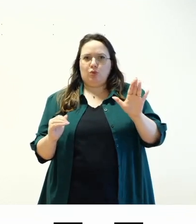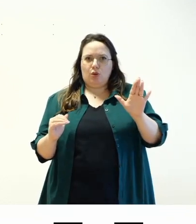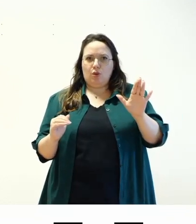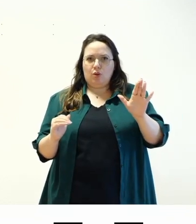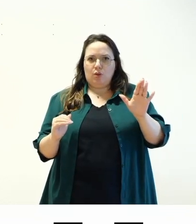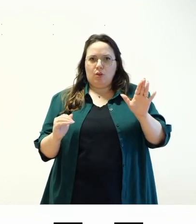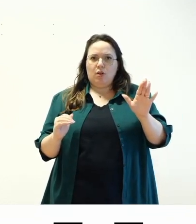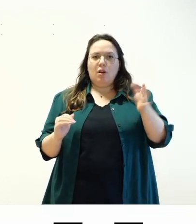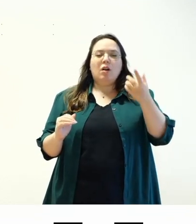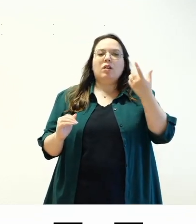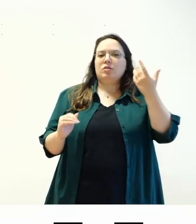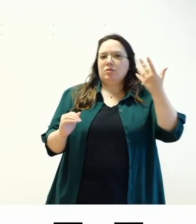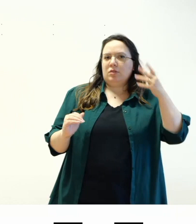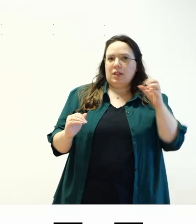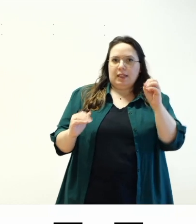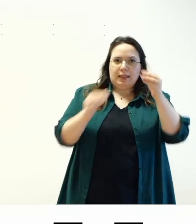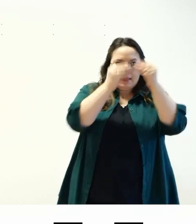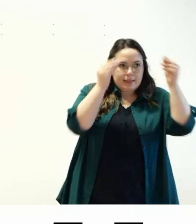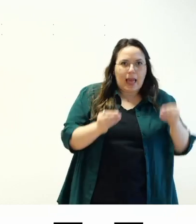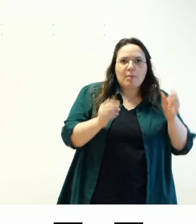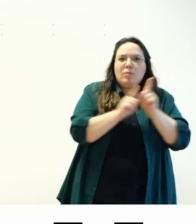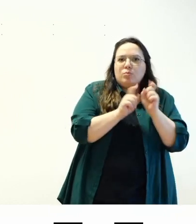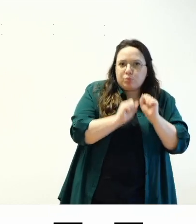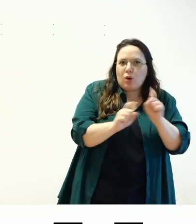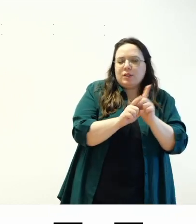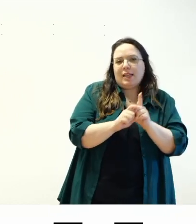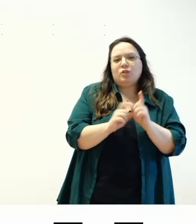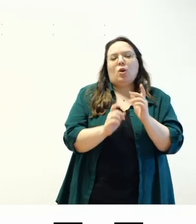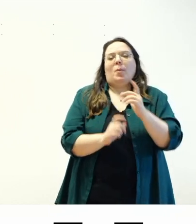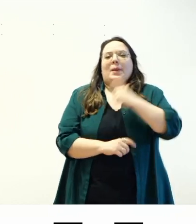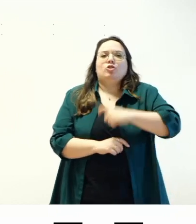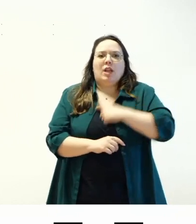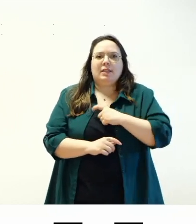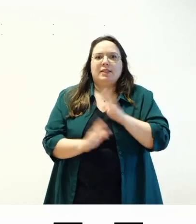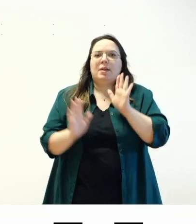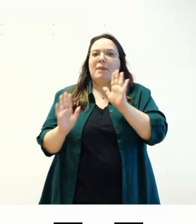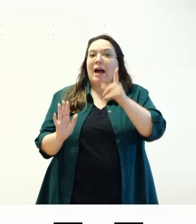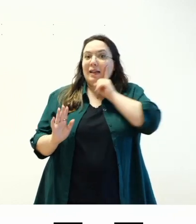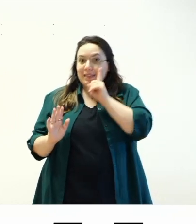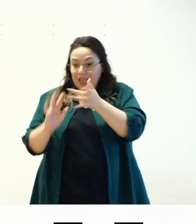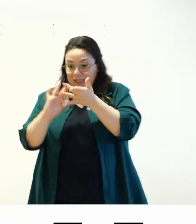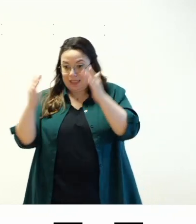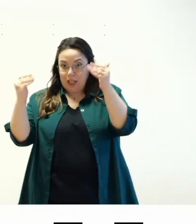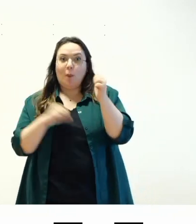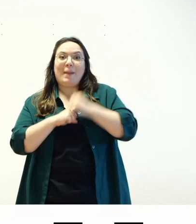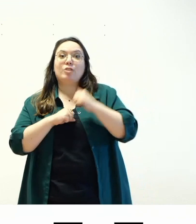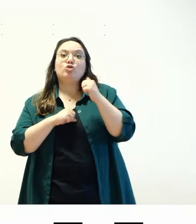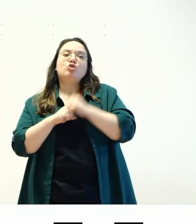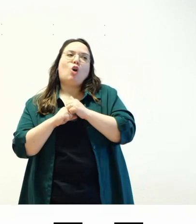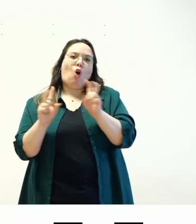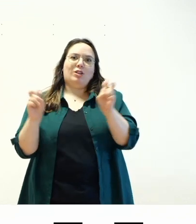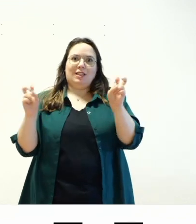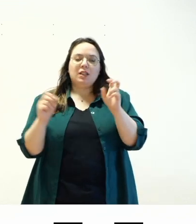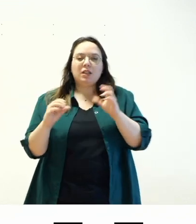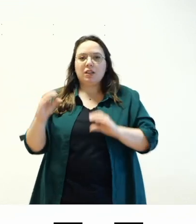temi che può comunque andare a creare dei blocchi personalizzati ma se i mattoncini con cui io costruisco il sito sono sicuro